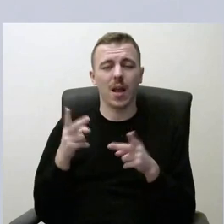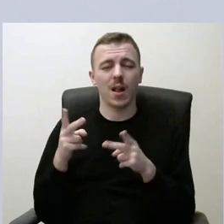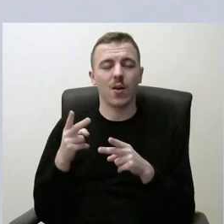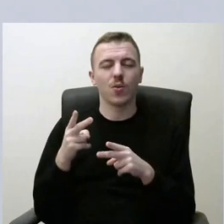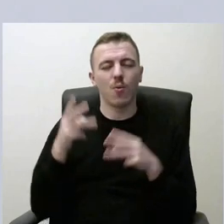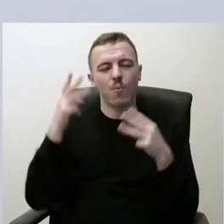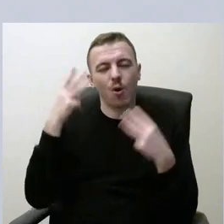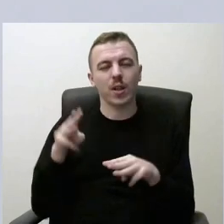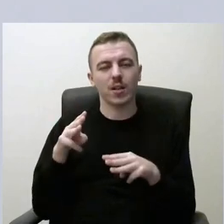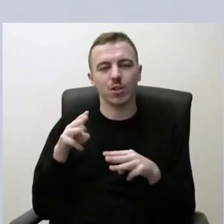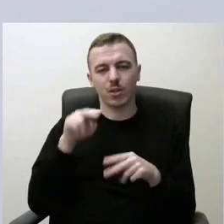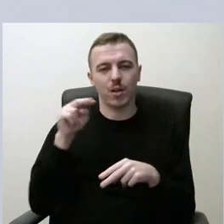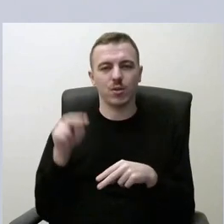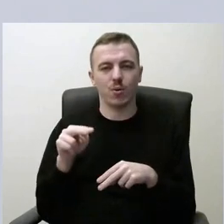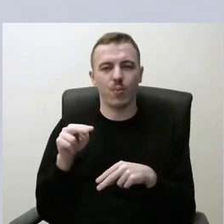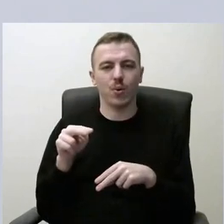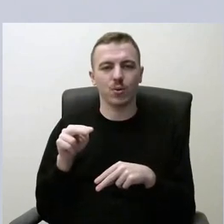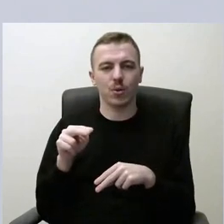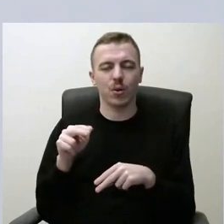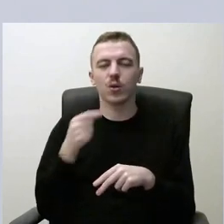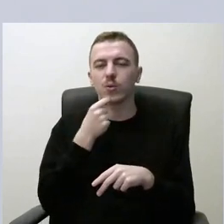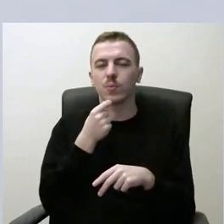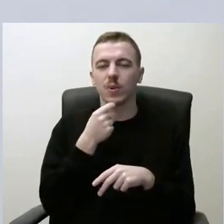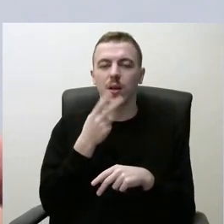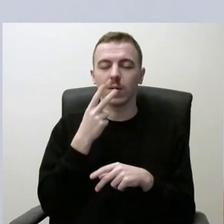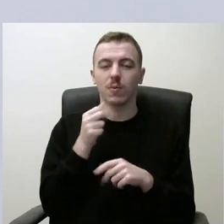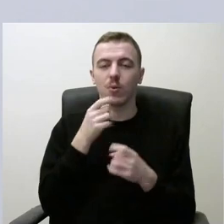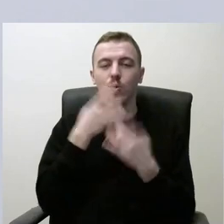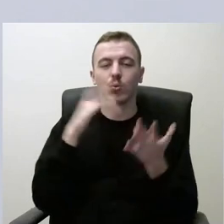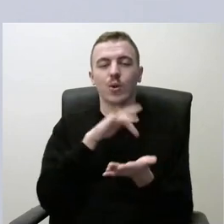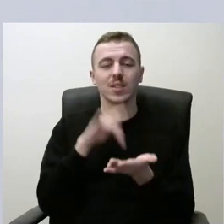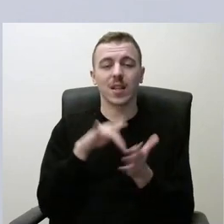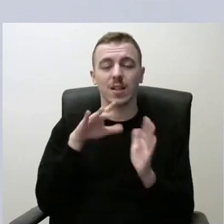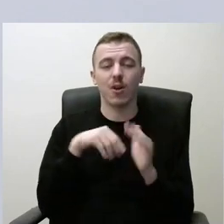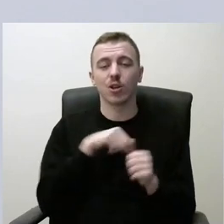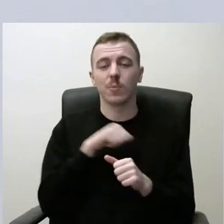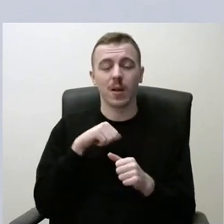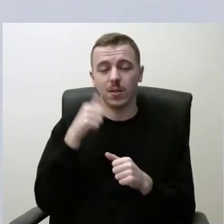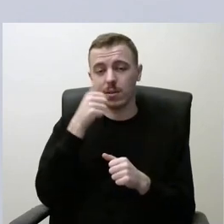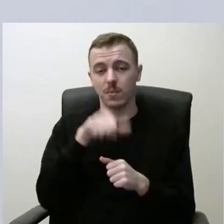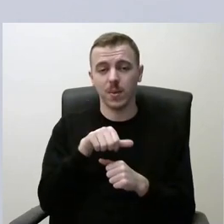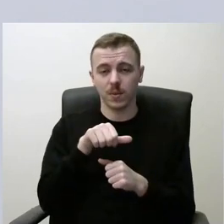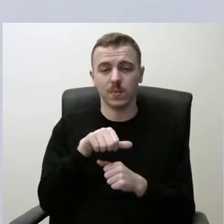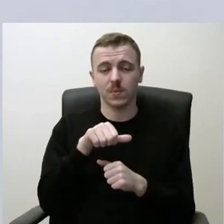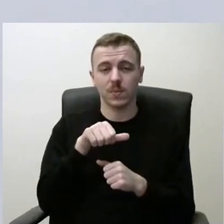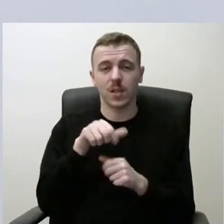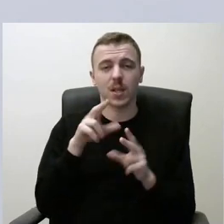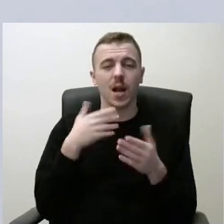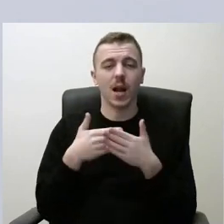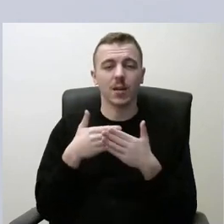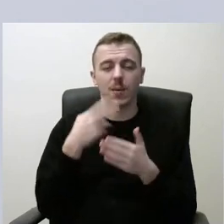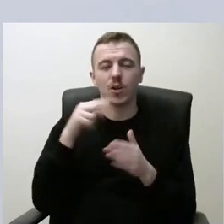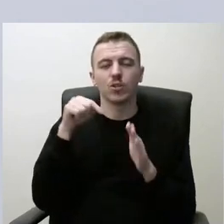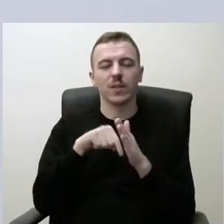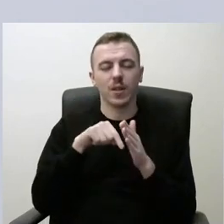moderniškesnio požiūrėjau. Truputėlį, sakysim, kultūros centrai, aš kadangi pats su to susidūrės labai artimai ir iš vidaus,